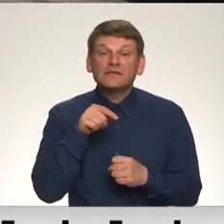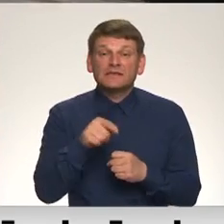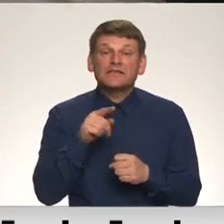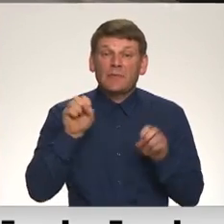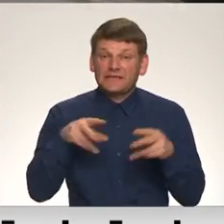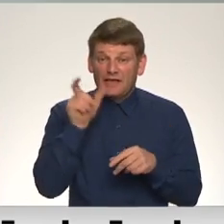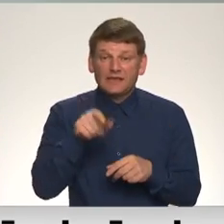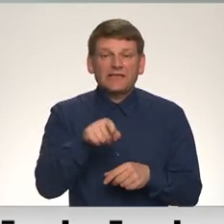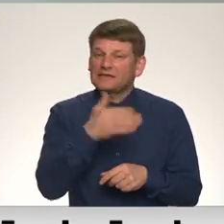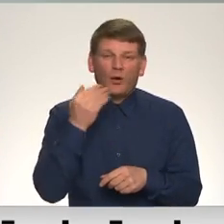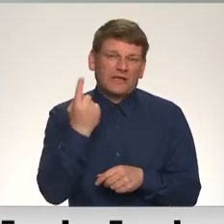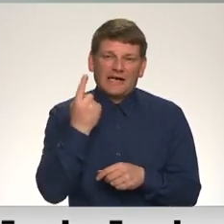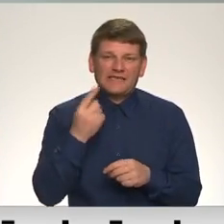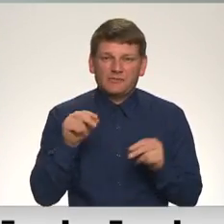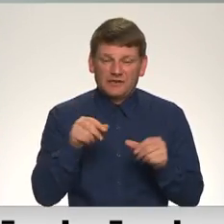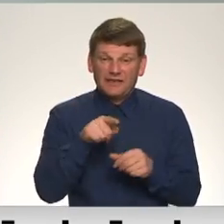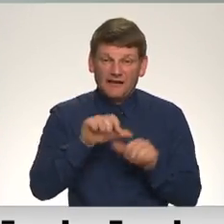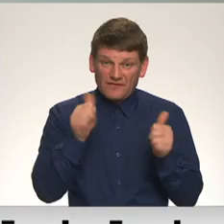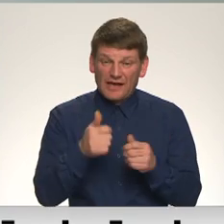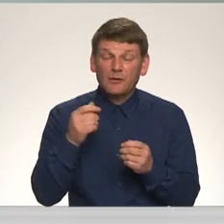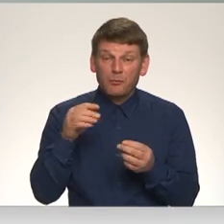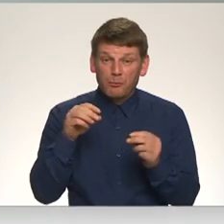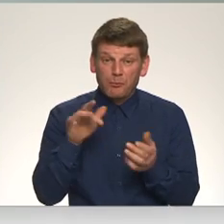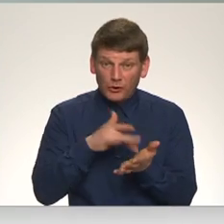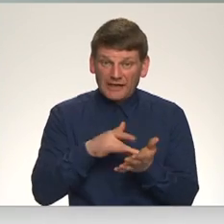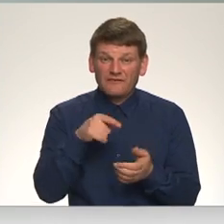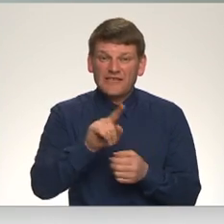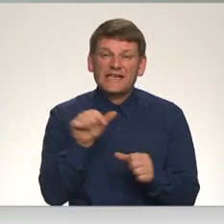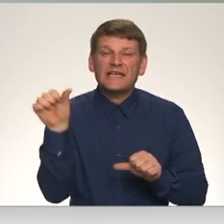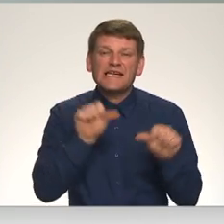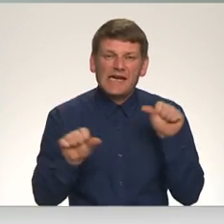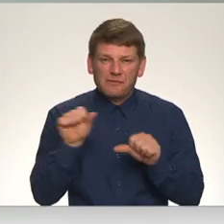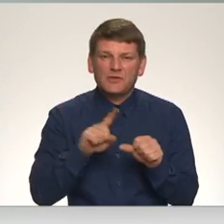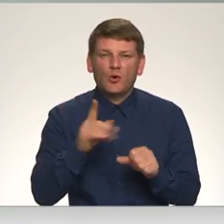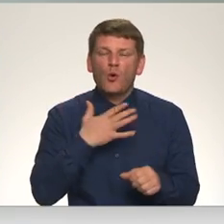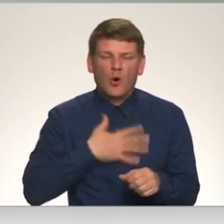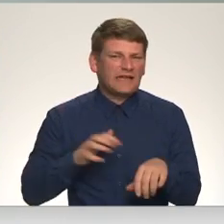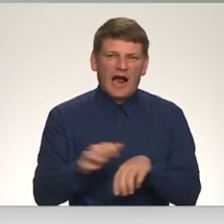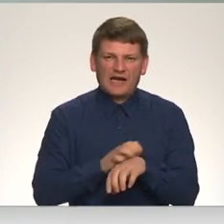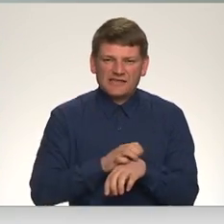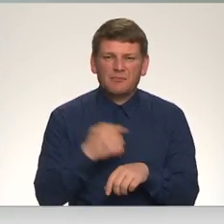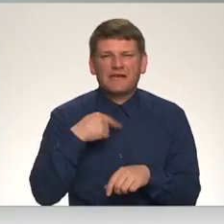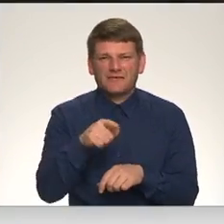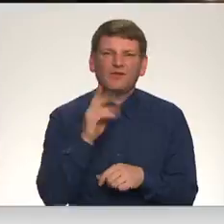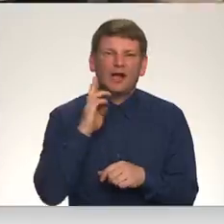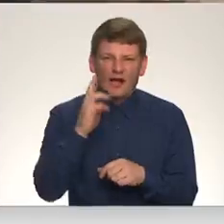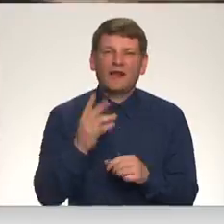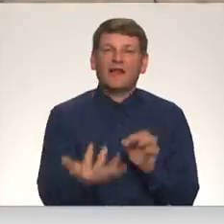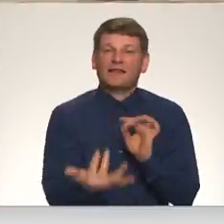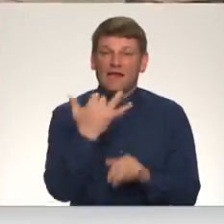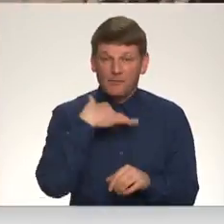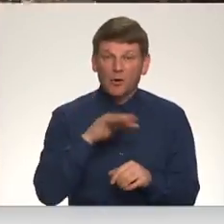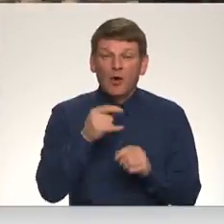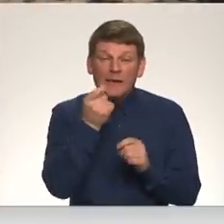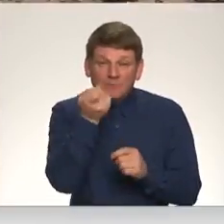tās nav tikai smiltis. Šāda veida putekļa, viņiem tā problēma ir, ka viņi paties, ka ķīmis ļoti agresīvi. Mēs viņus arī garantēti ielpojam, un, jo